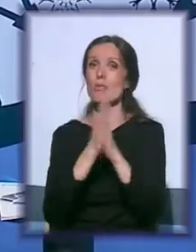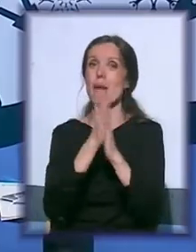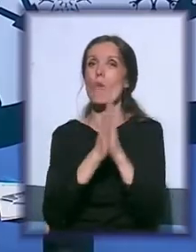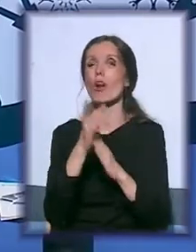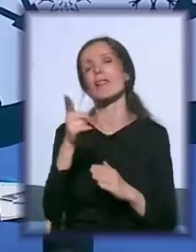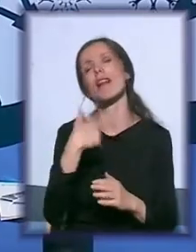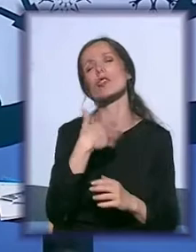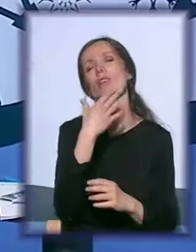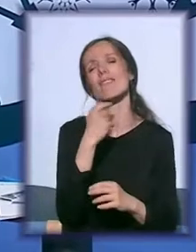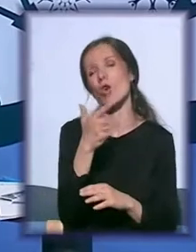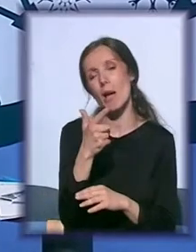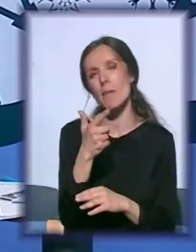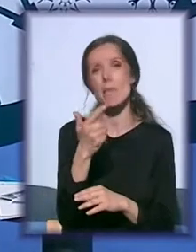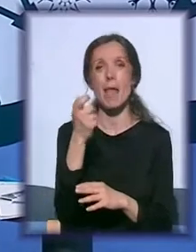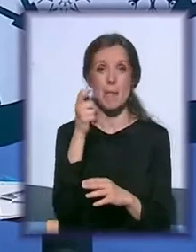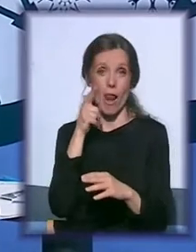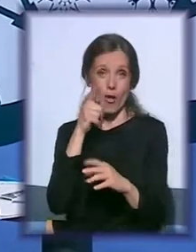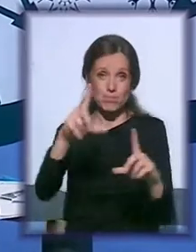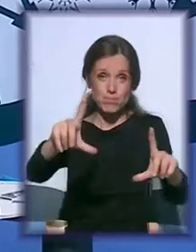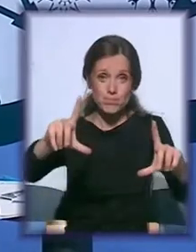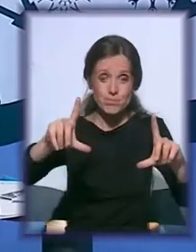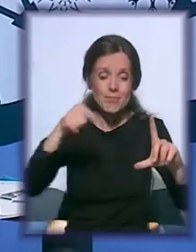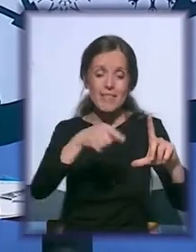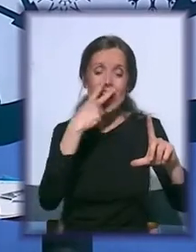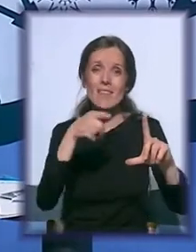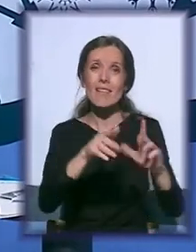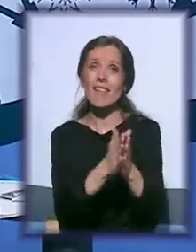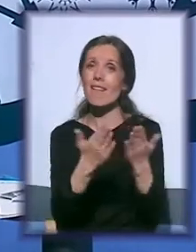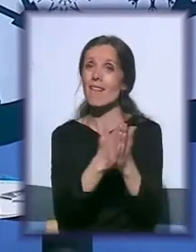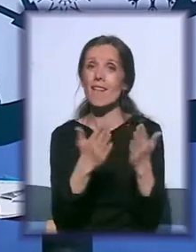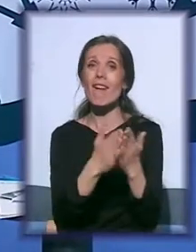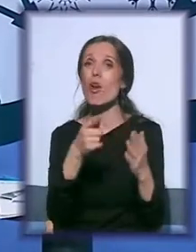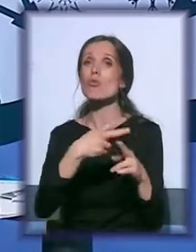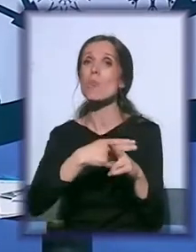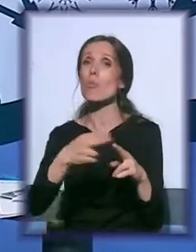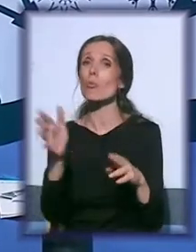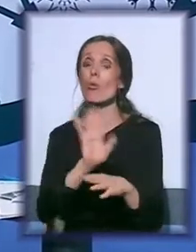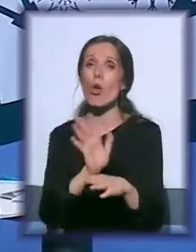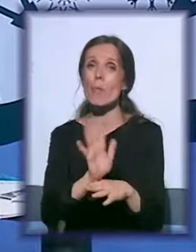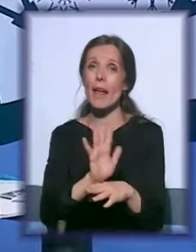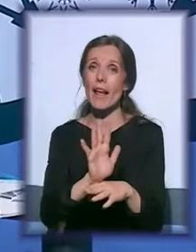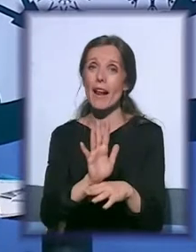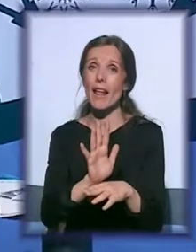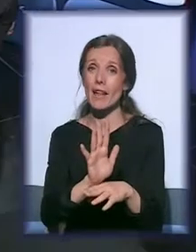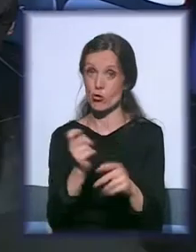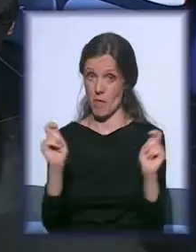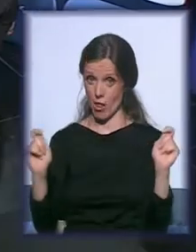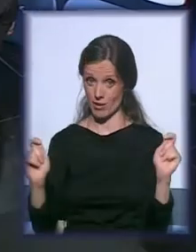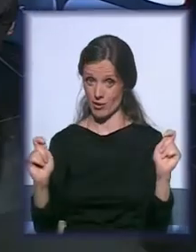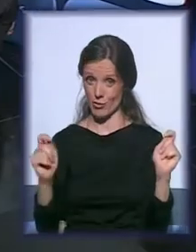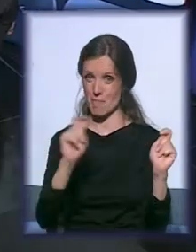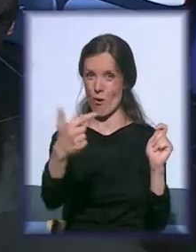predivnog kamermana da uhvati stranice. one su skroz bele. Ali, da držim još malo,